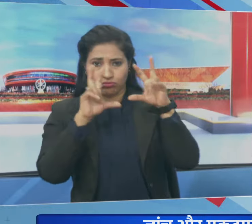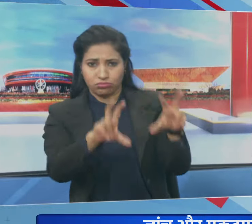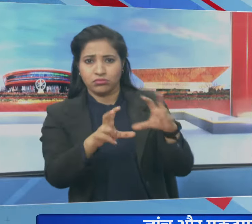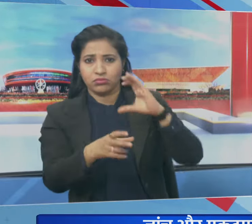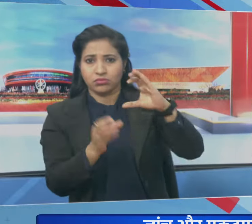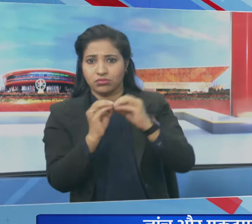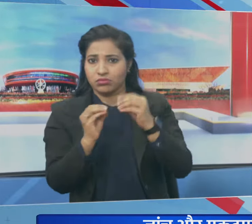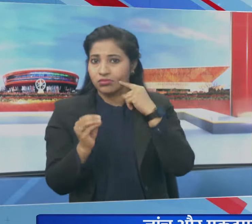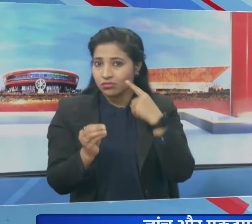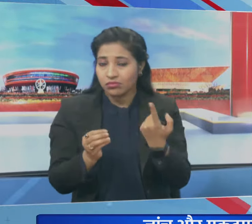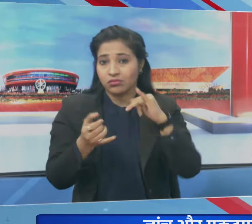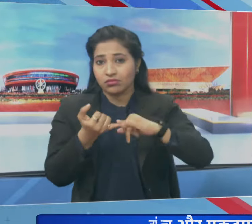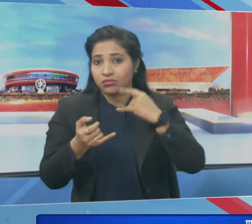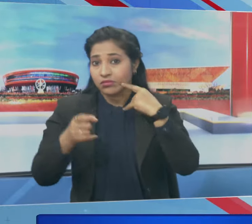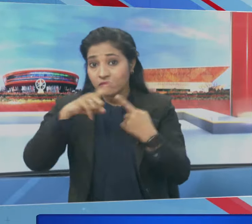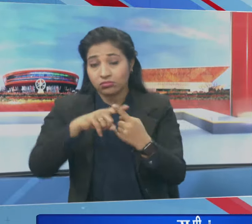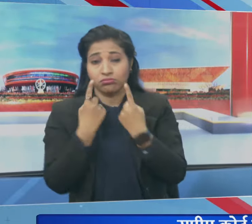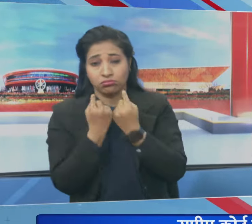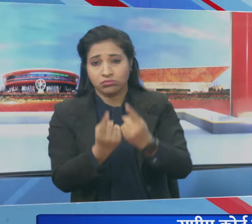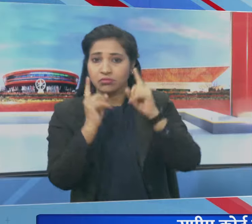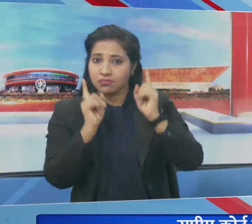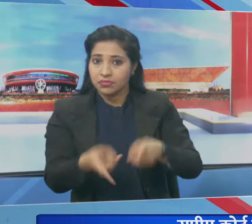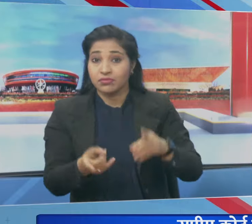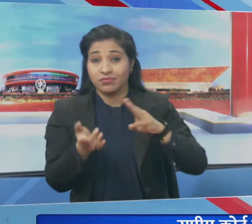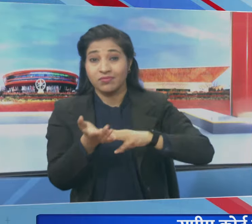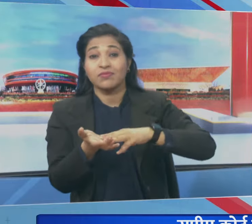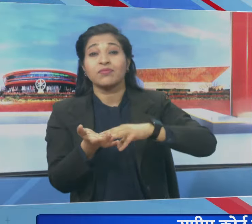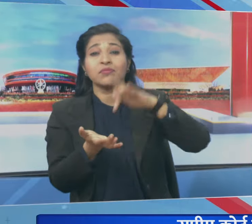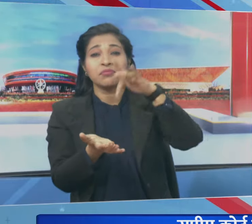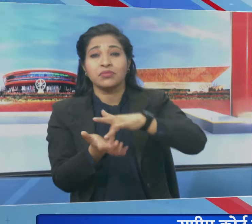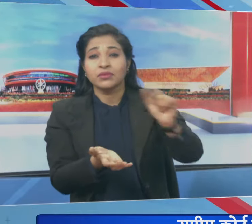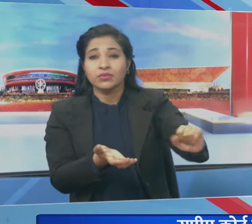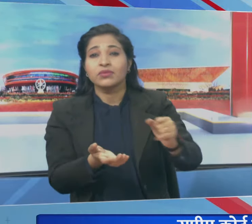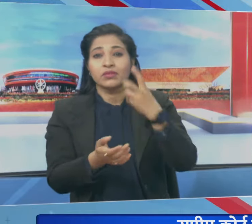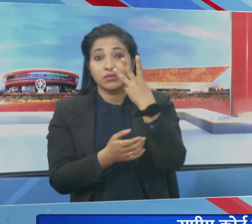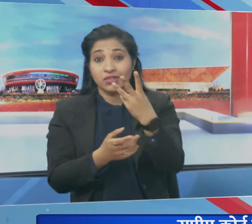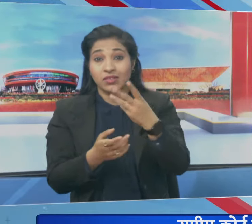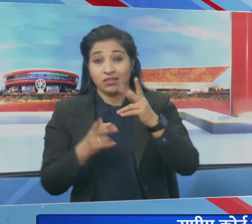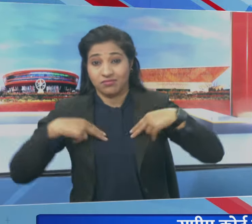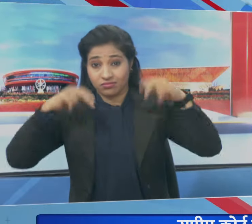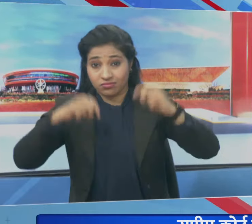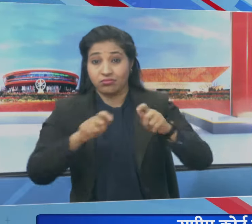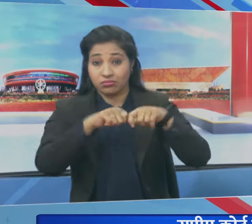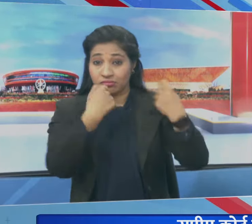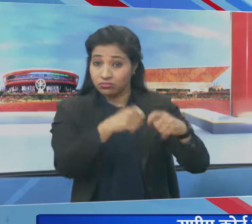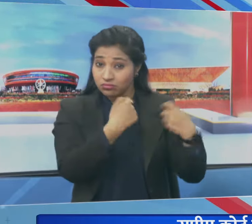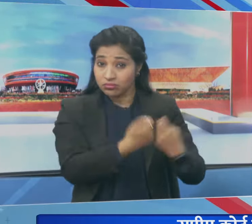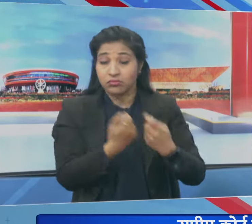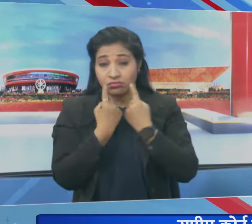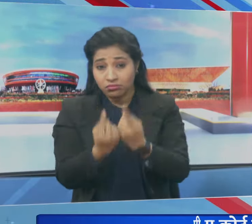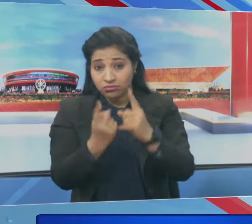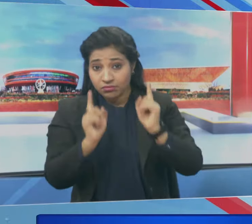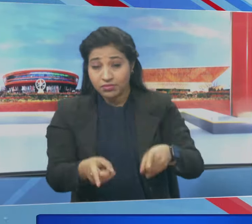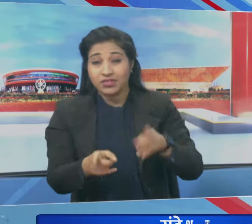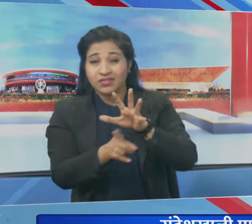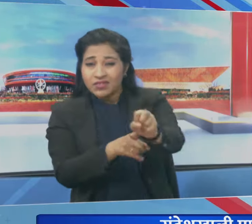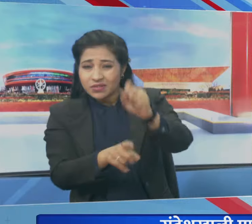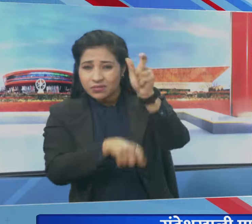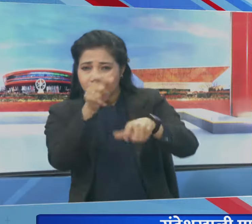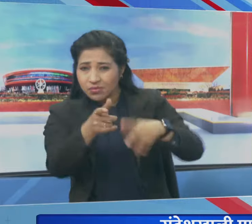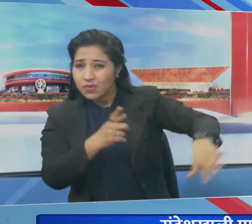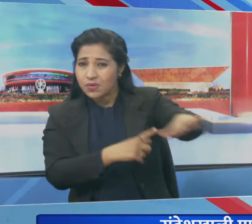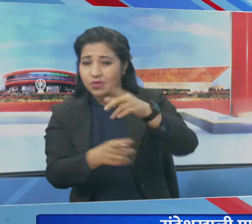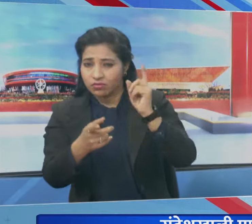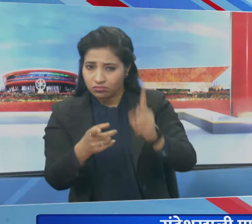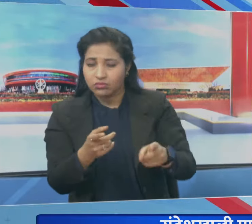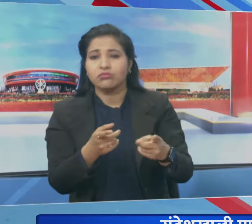या SIT जाच हो मनिपूर की तरहे तीन जजों की कमिटी जाच करे पीड़ेतों को मुआवजा और लापरवाही के दोशी पुलिस